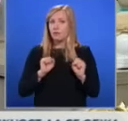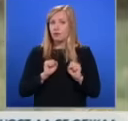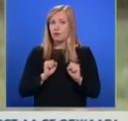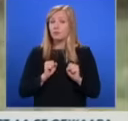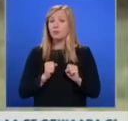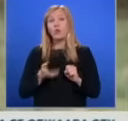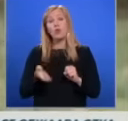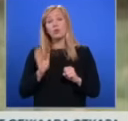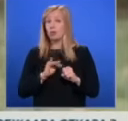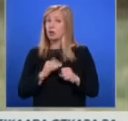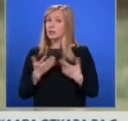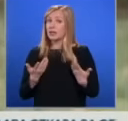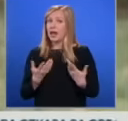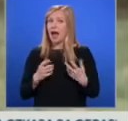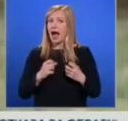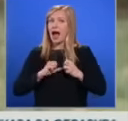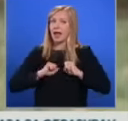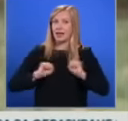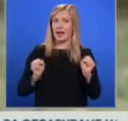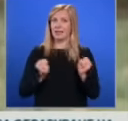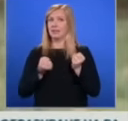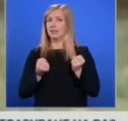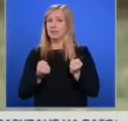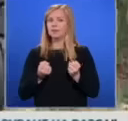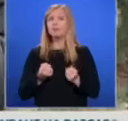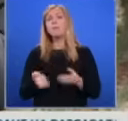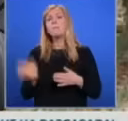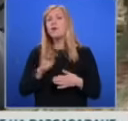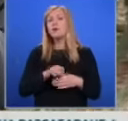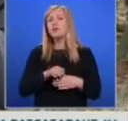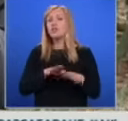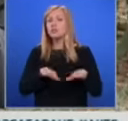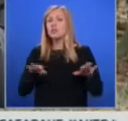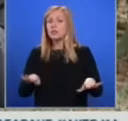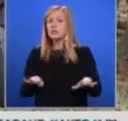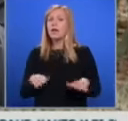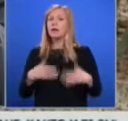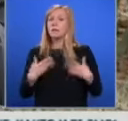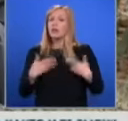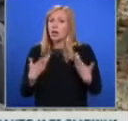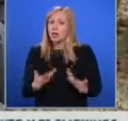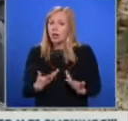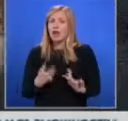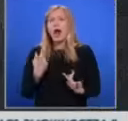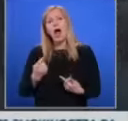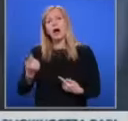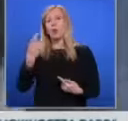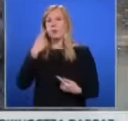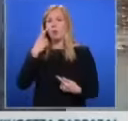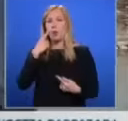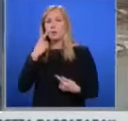агресивността. Повечето от децата заявяват готовност да говорят с родителите си, ако има опит да бъдат турмозени онлайн.